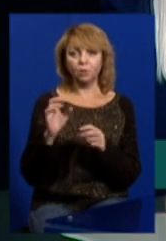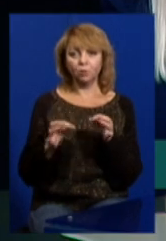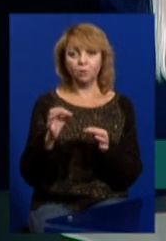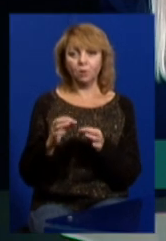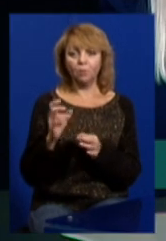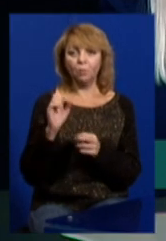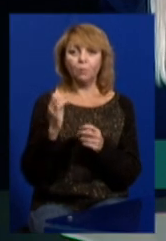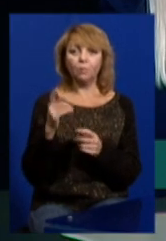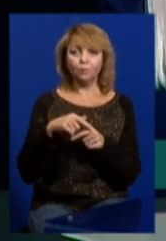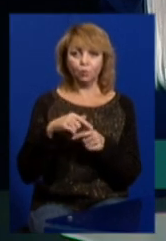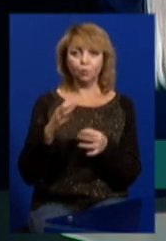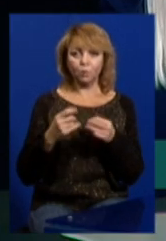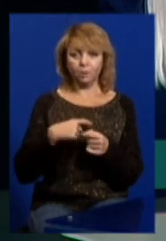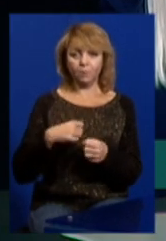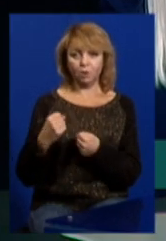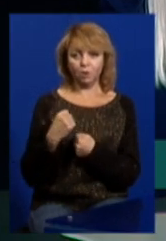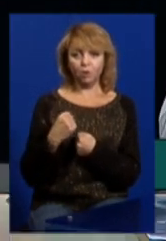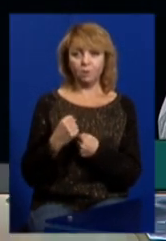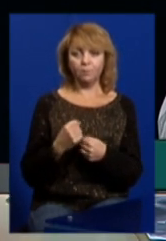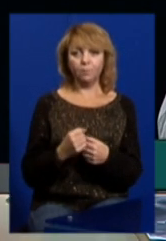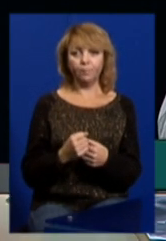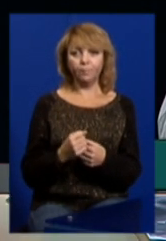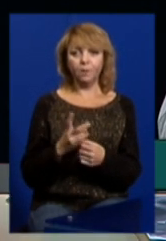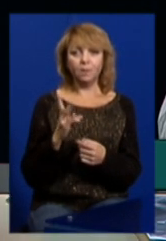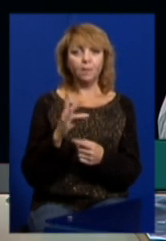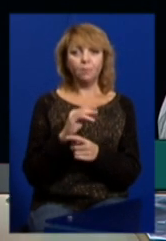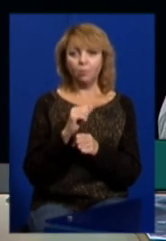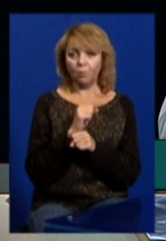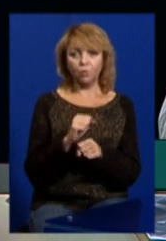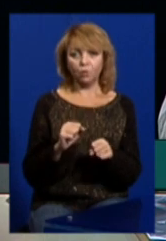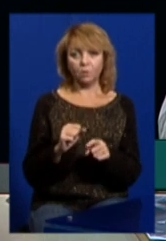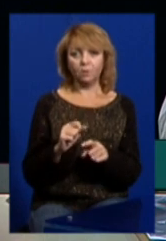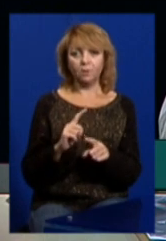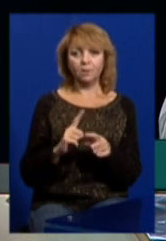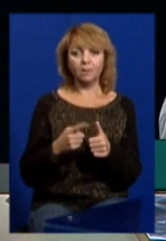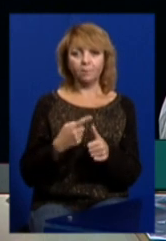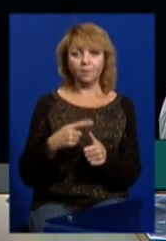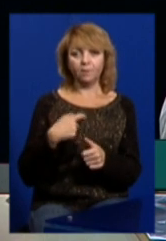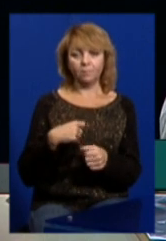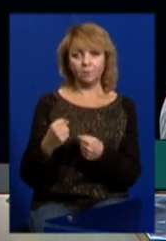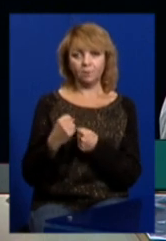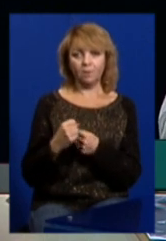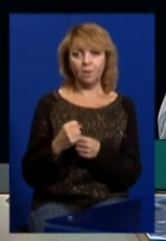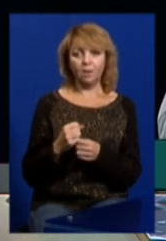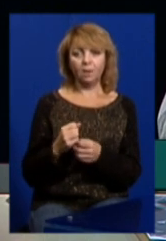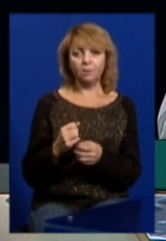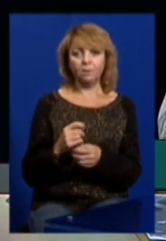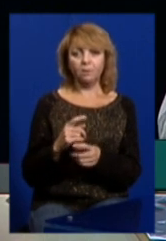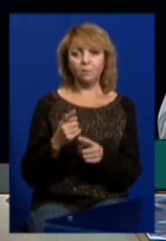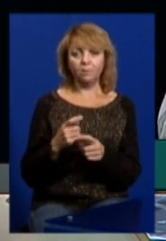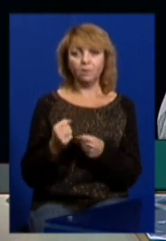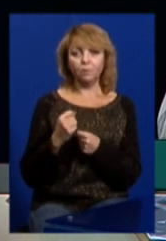себе захищеними відчувати? Не можна. Обезпечитися від цього, ну як?